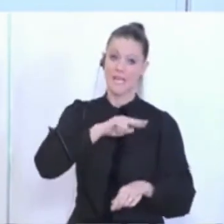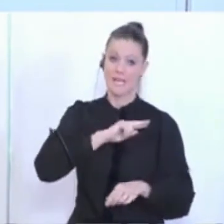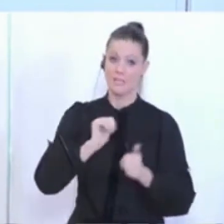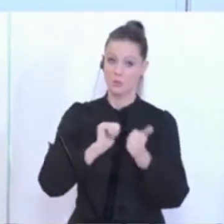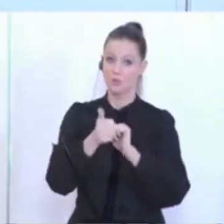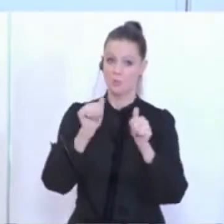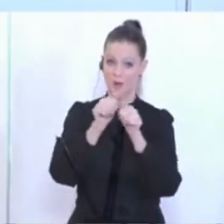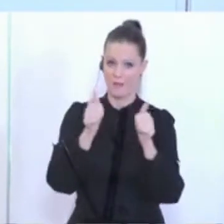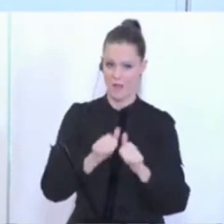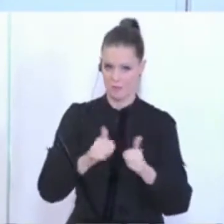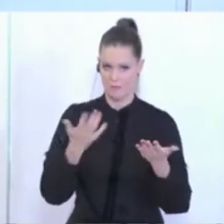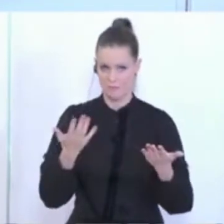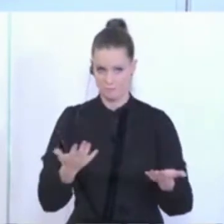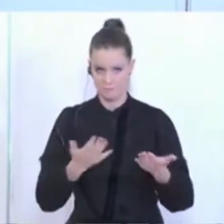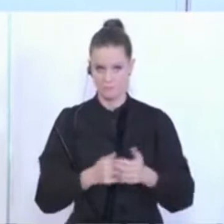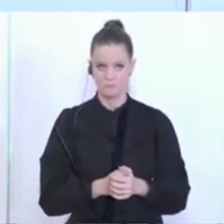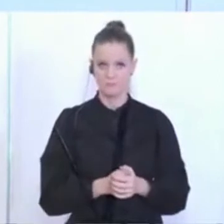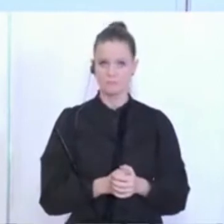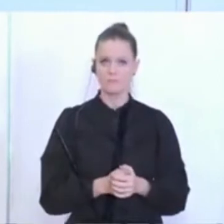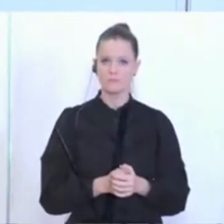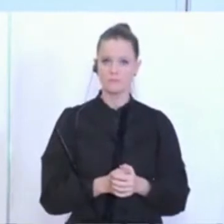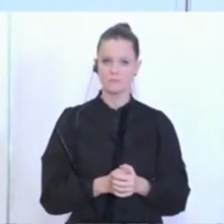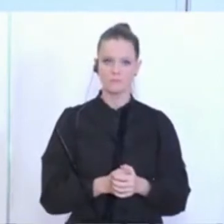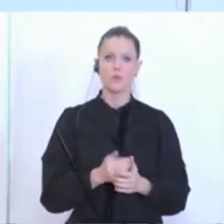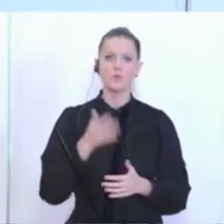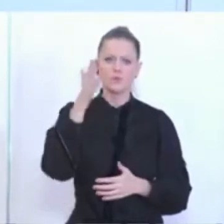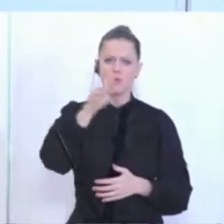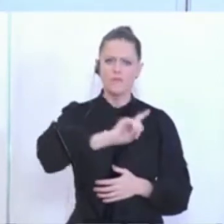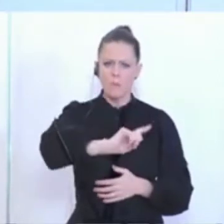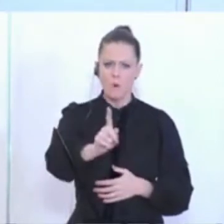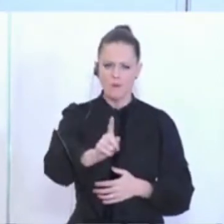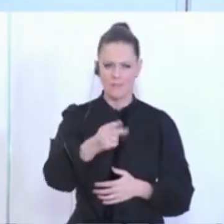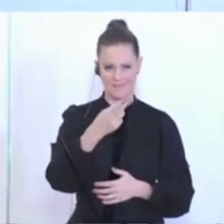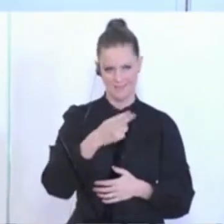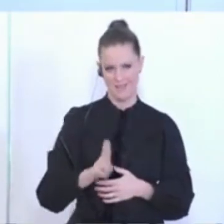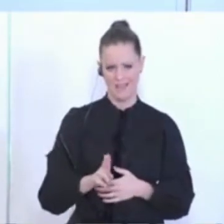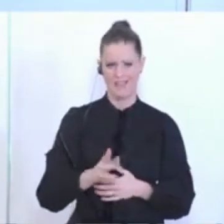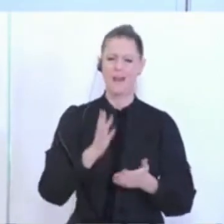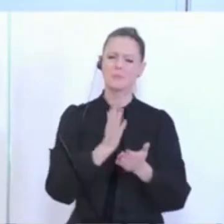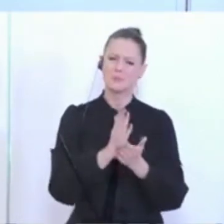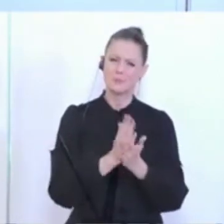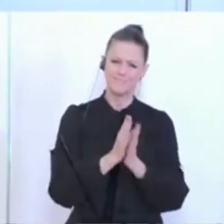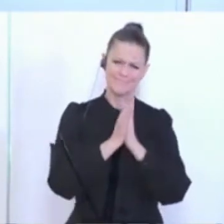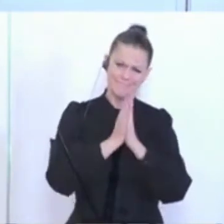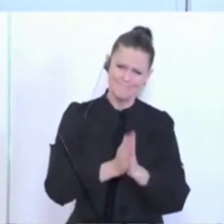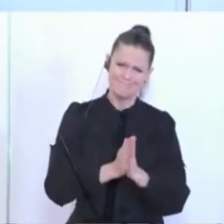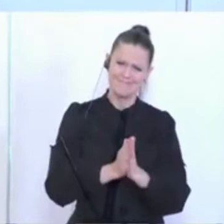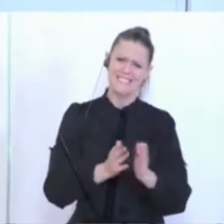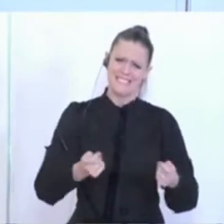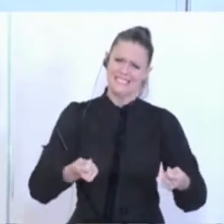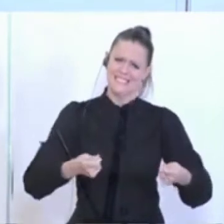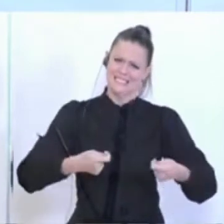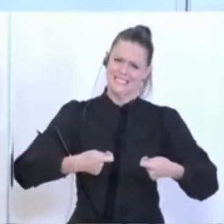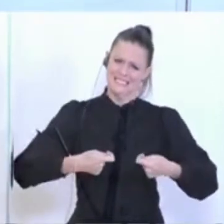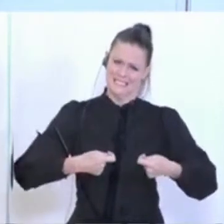Das ist ja jetzt nicht unmittelbar dann in Zukunft großartig verboten, aber wir appellieren schon an Zurückhaltung. Ja, wenn schon